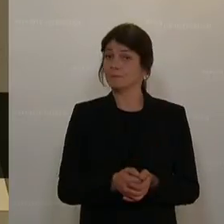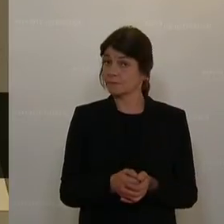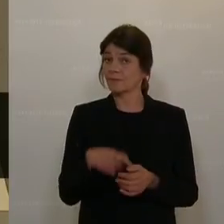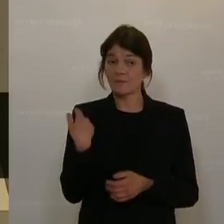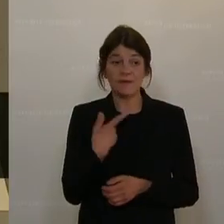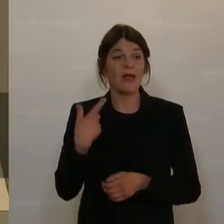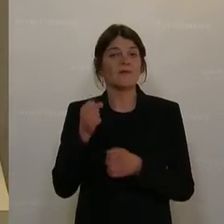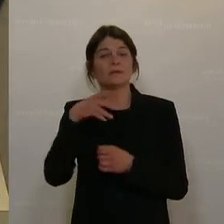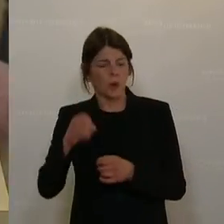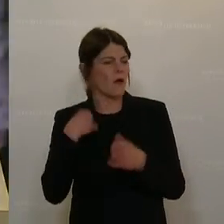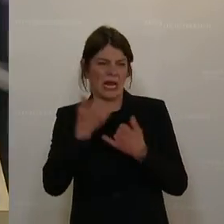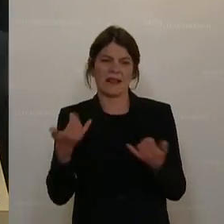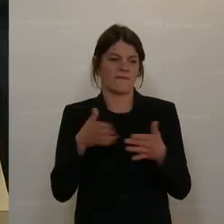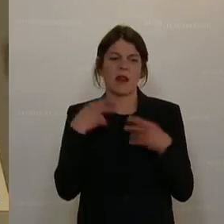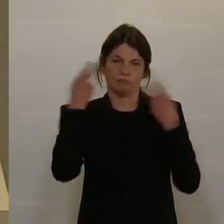SPÖ, wenn er vor der Fälle zustimmen.